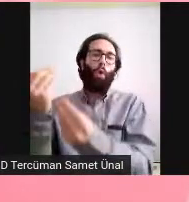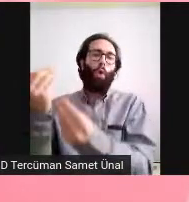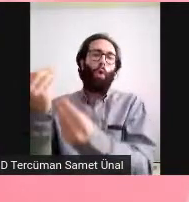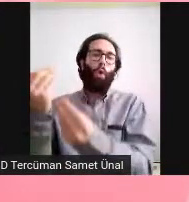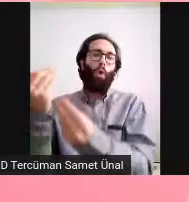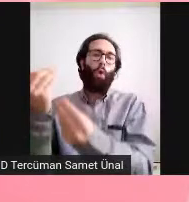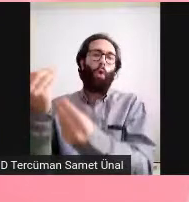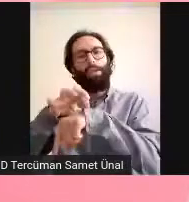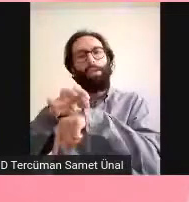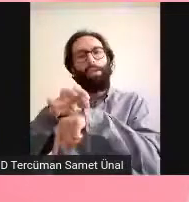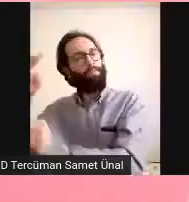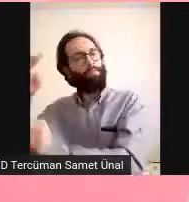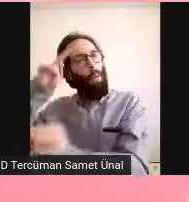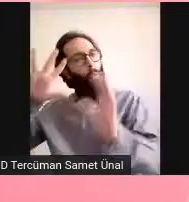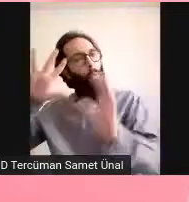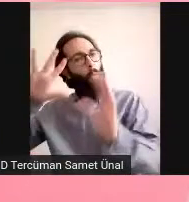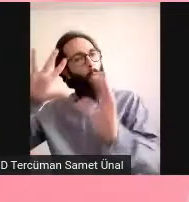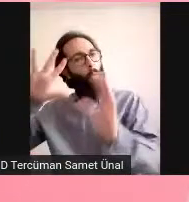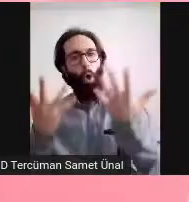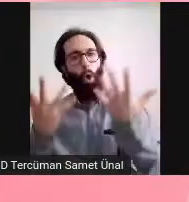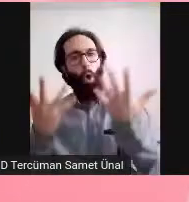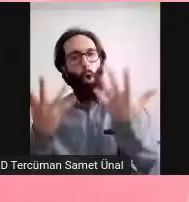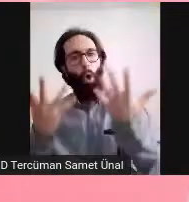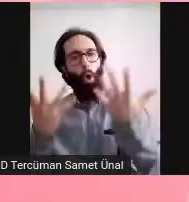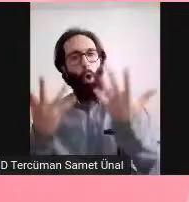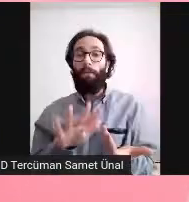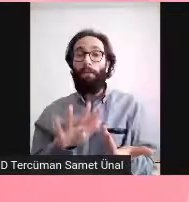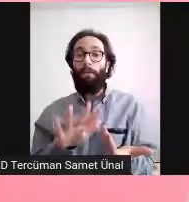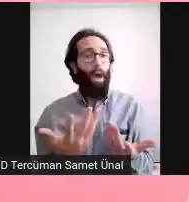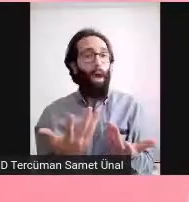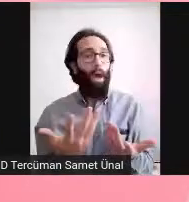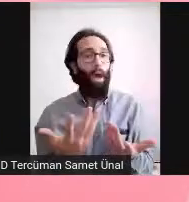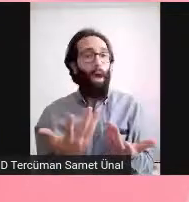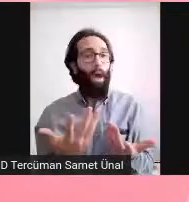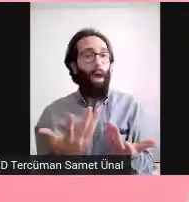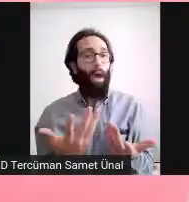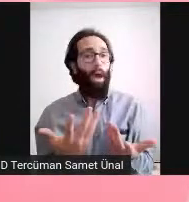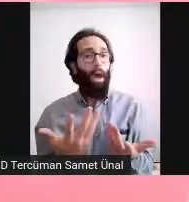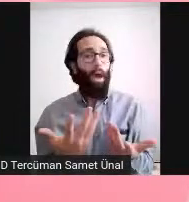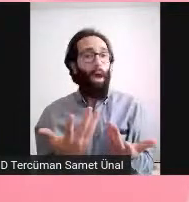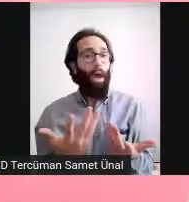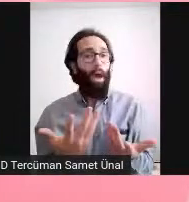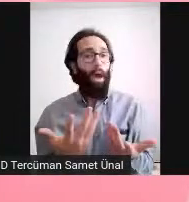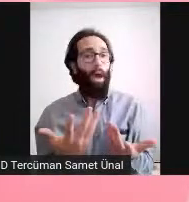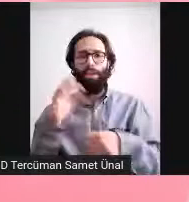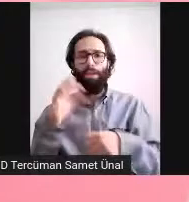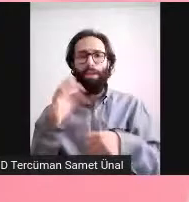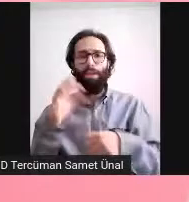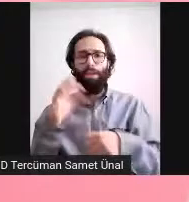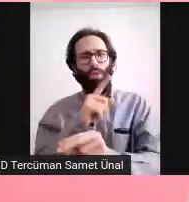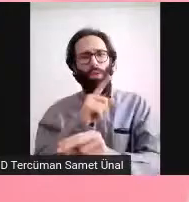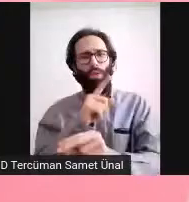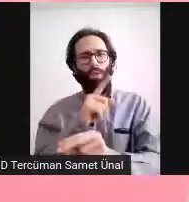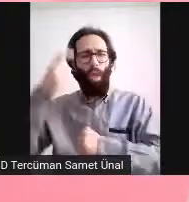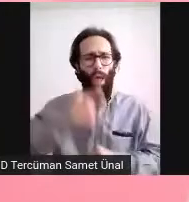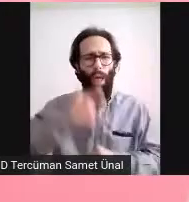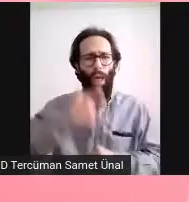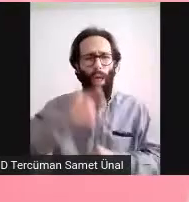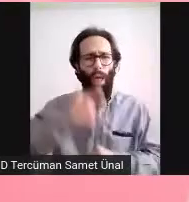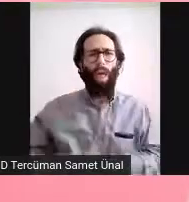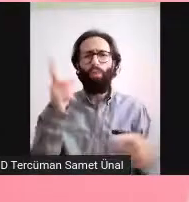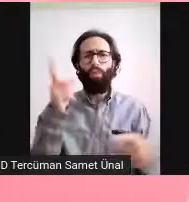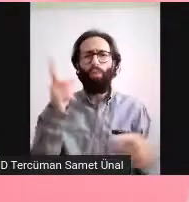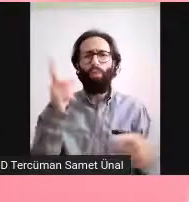oryantasyon bozukluğu falan oluyordur gibi. Tek bizim koronayla Covid'le eşleştirilmesinin sebebi